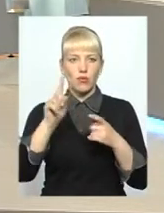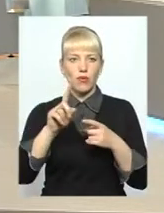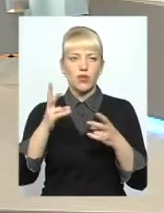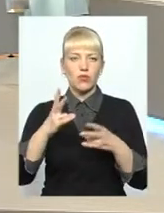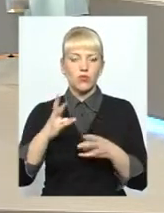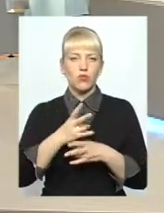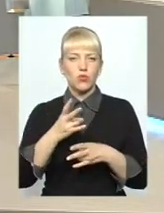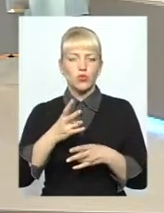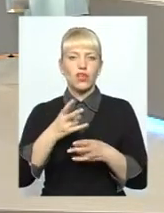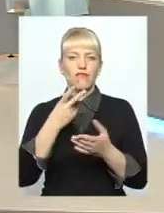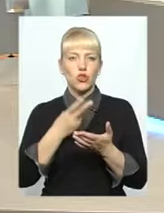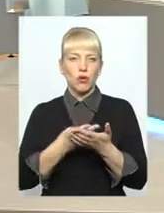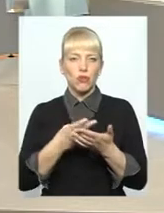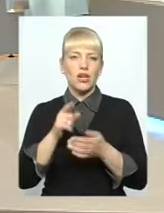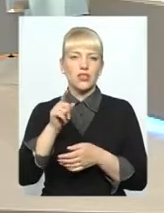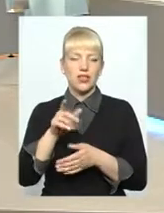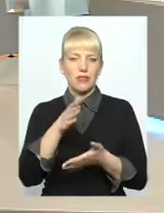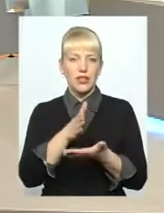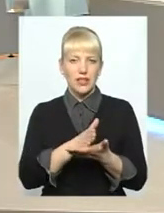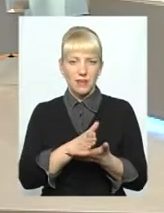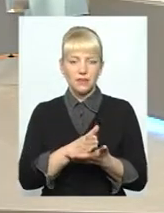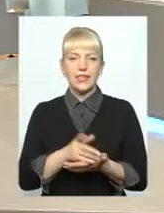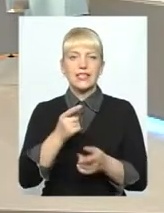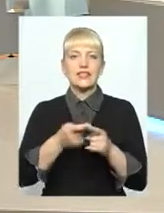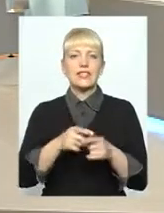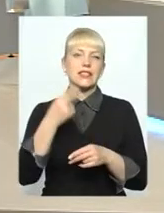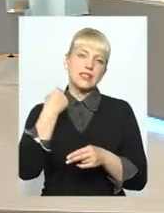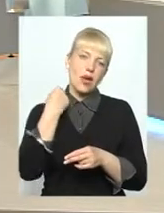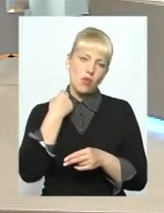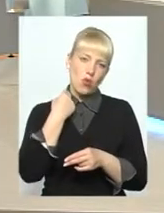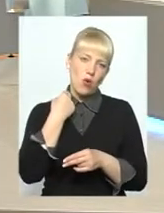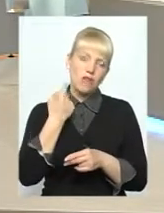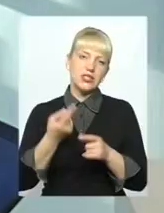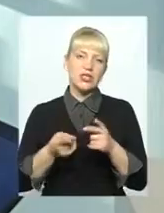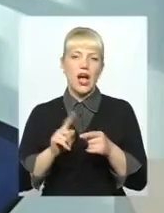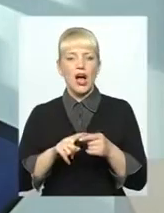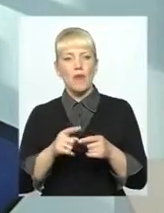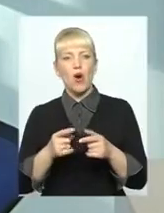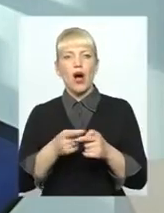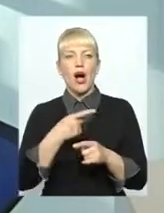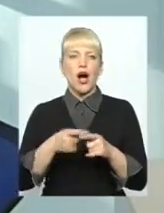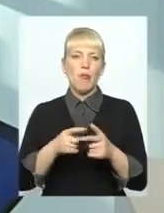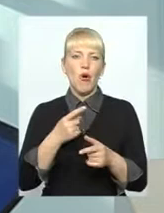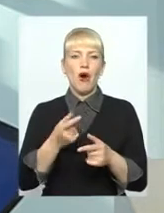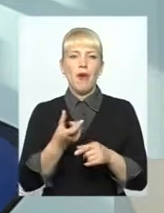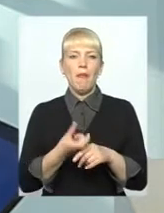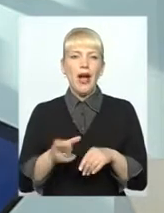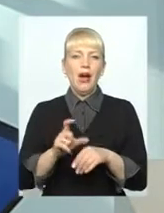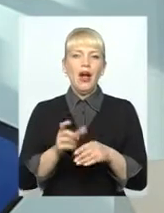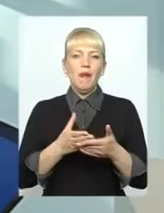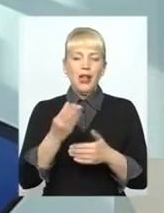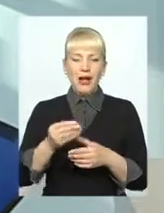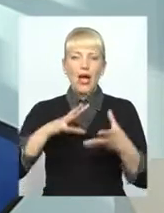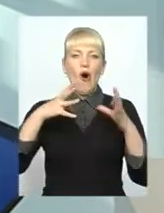відображена, вона там є. Тобто, це заборгованість або переплата на початок місяця, обсяг спожитого